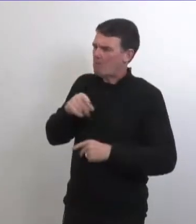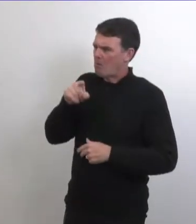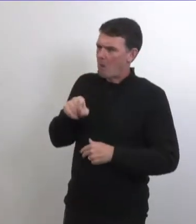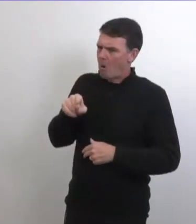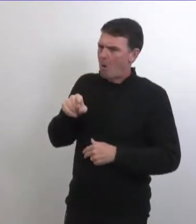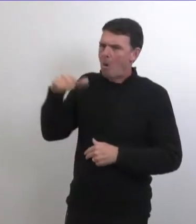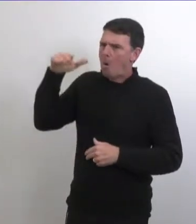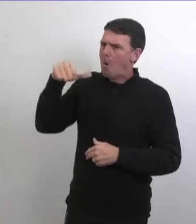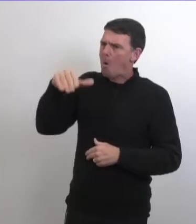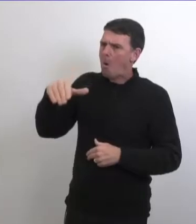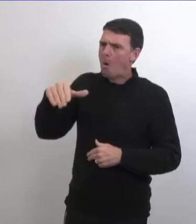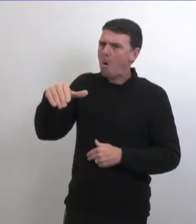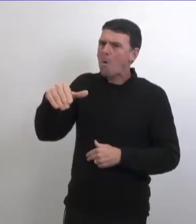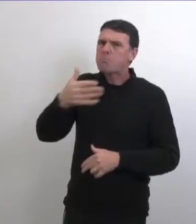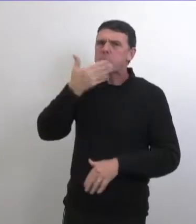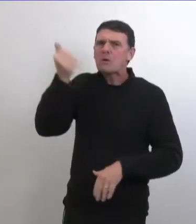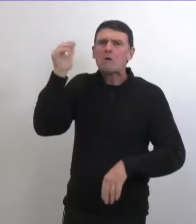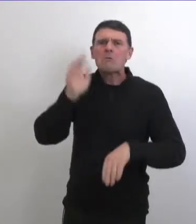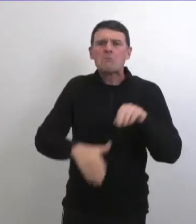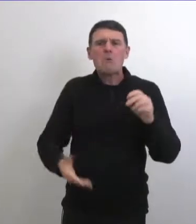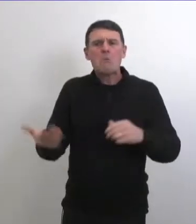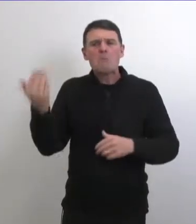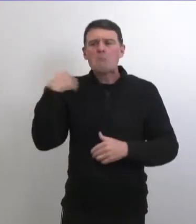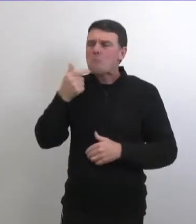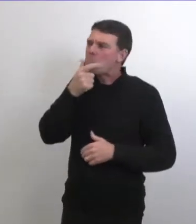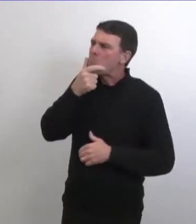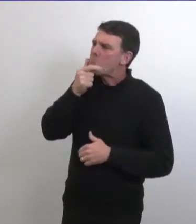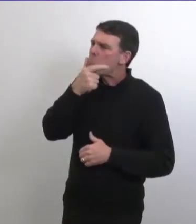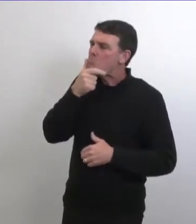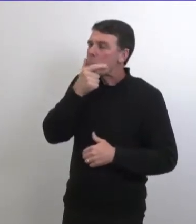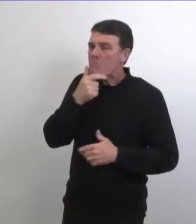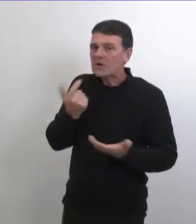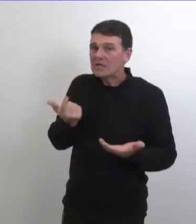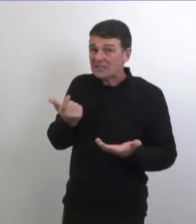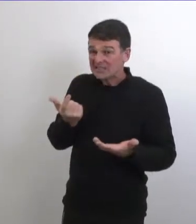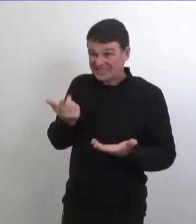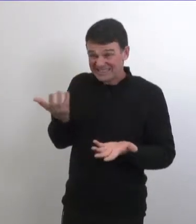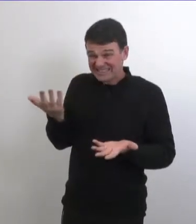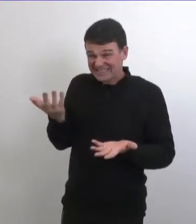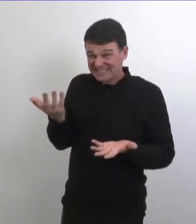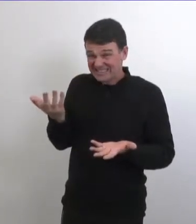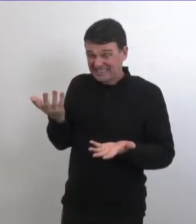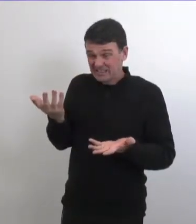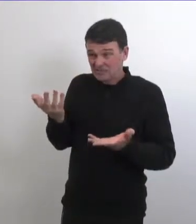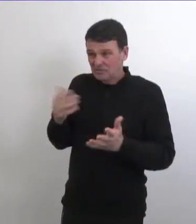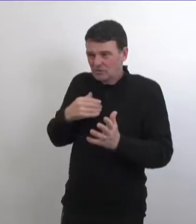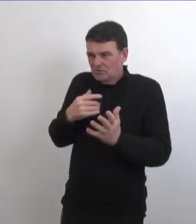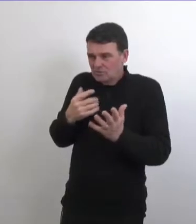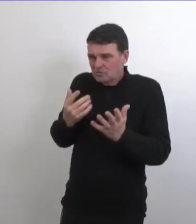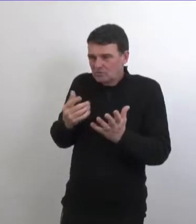'introduction vous avez dit rester à la maison mais les gens vont voir les chiffres et 10 et c'est pas aussi pire que ça l'était